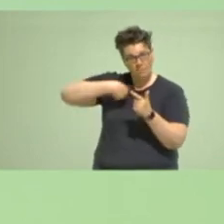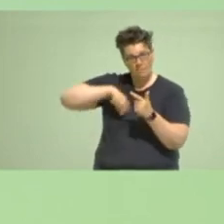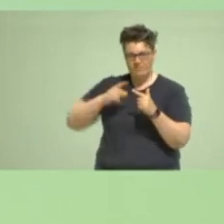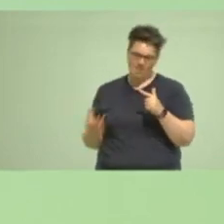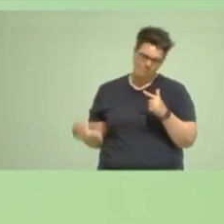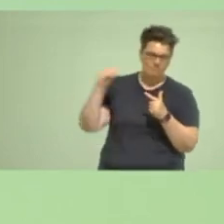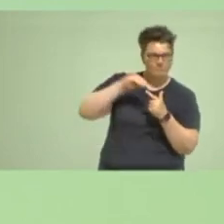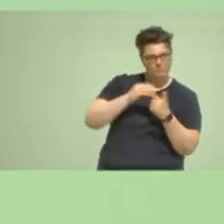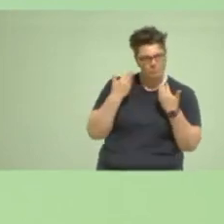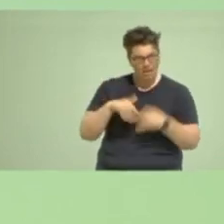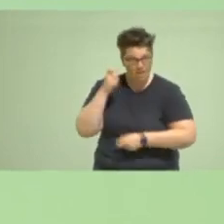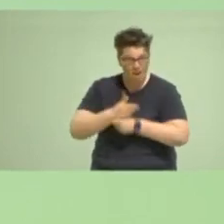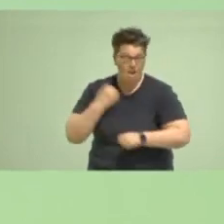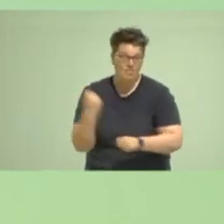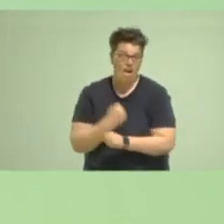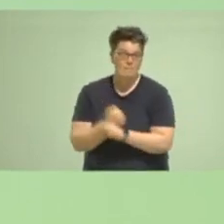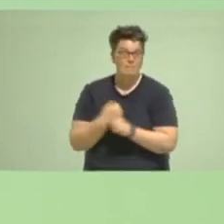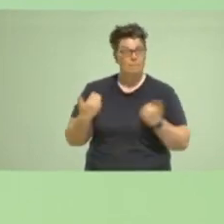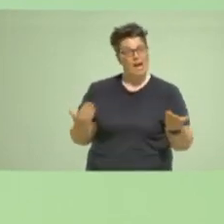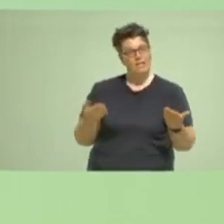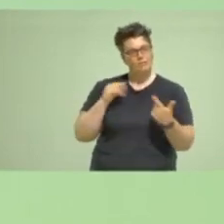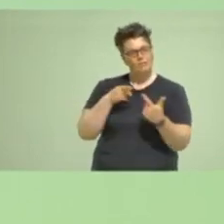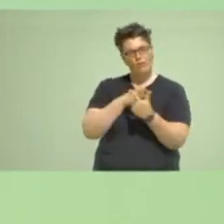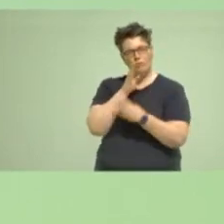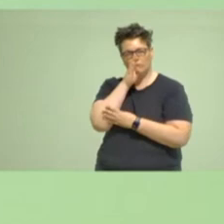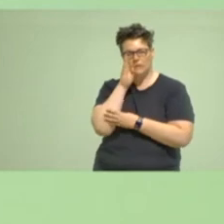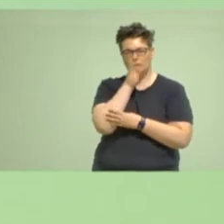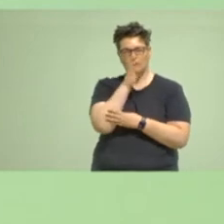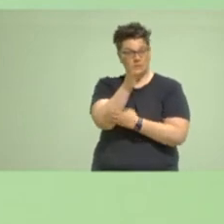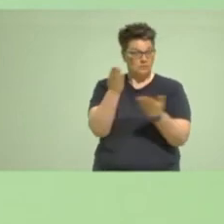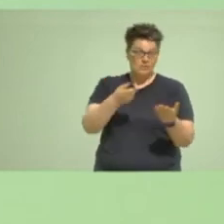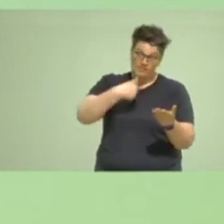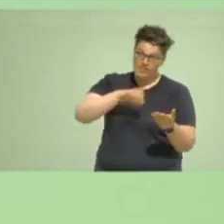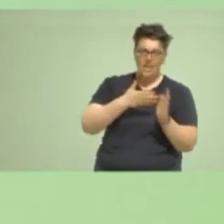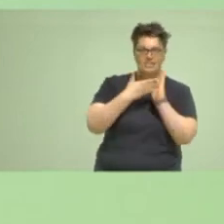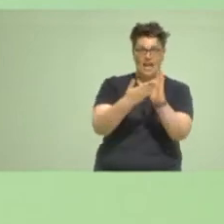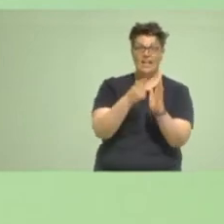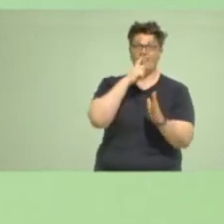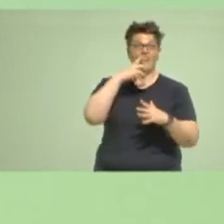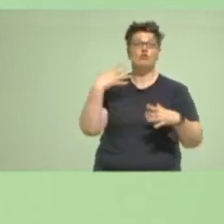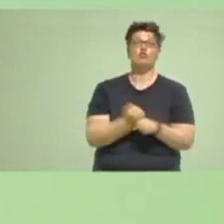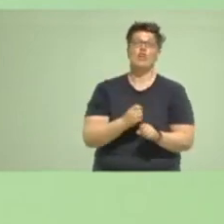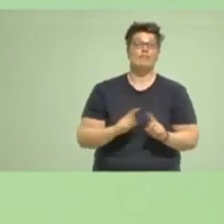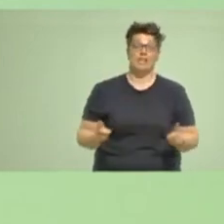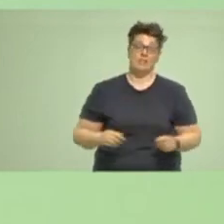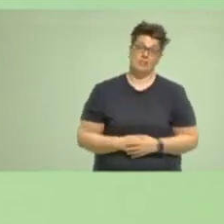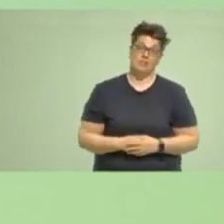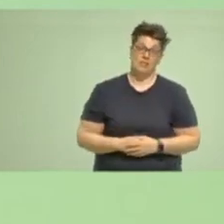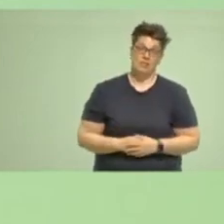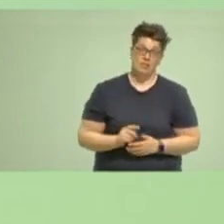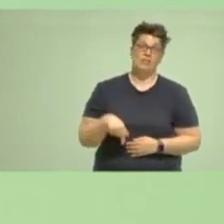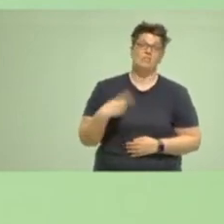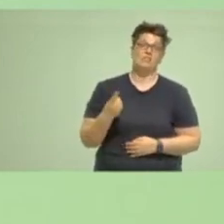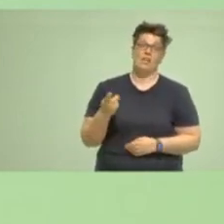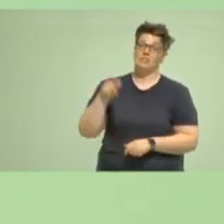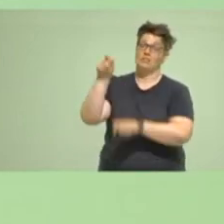erarbeiten, hart zu erarbeiten und denen eine Richtung zu geben. Weil wenn wir das nicht hinkriegen, finden genau die